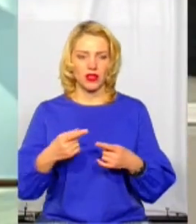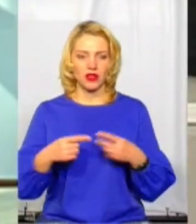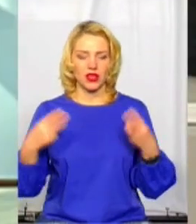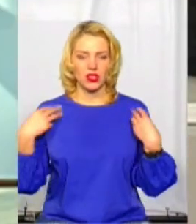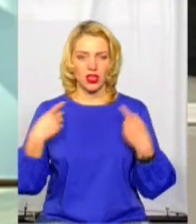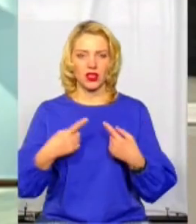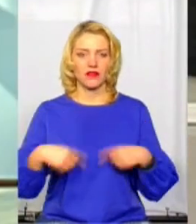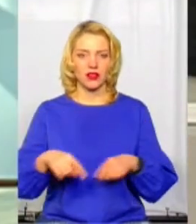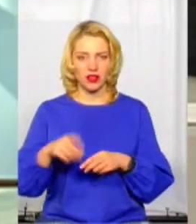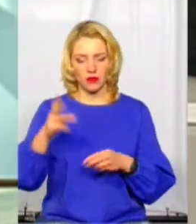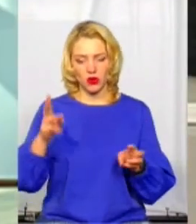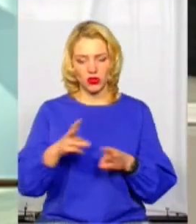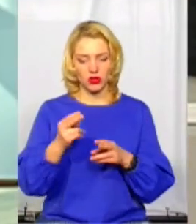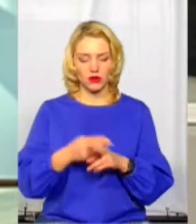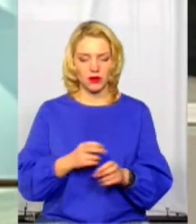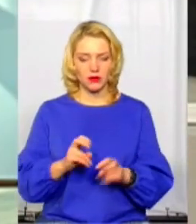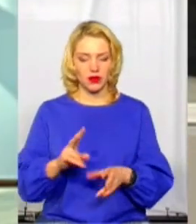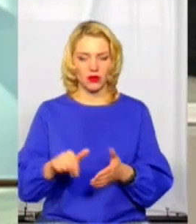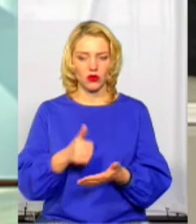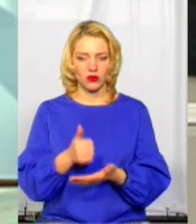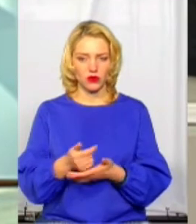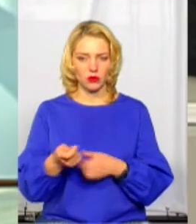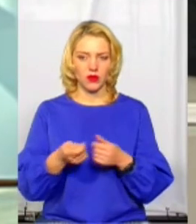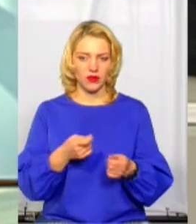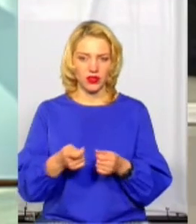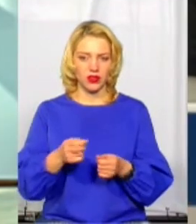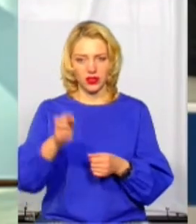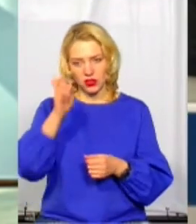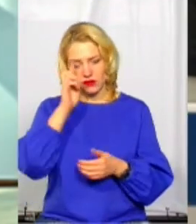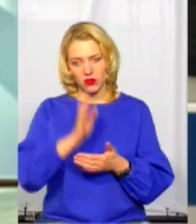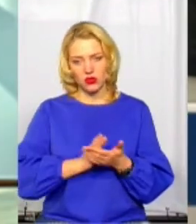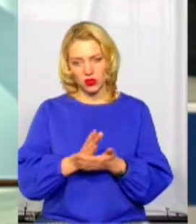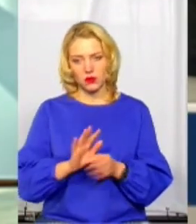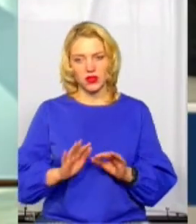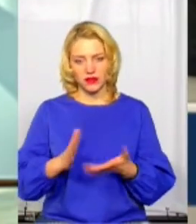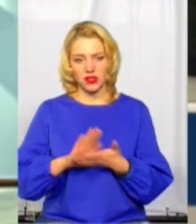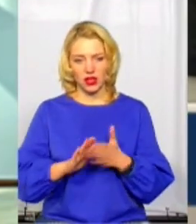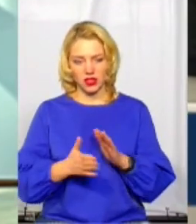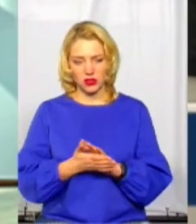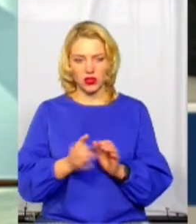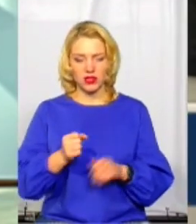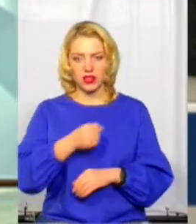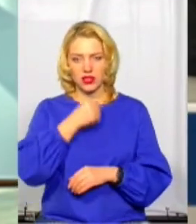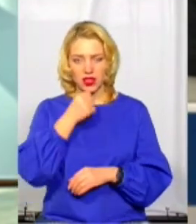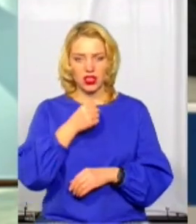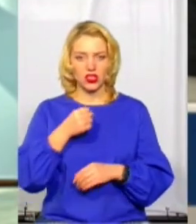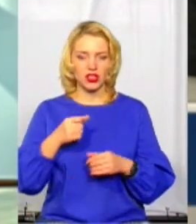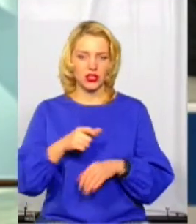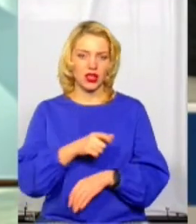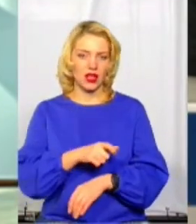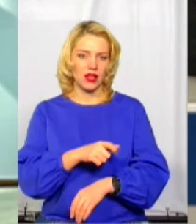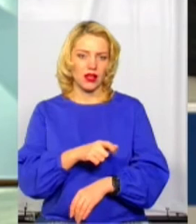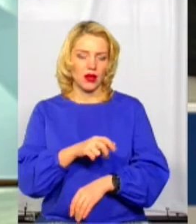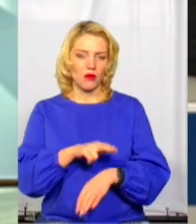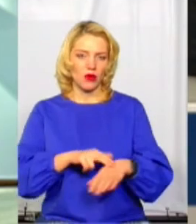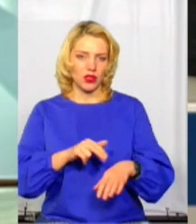відділу пожежної безпеки Головного управління Державної служби з надзвичайних ситуацій та старшим лейтенантом поліції